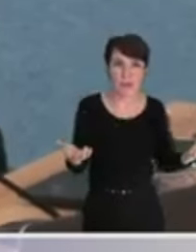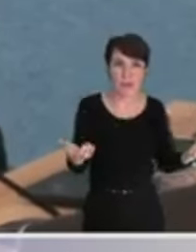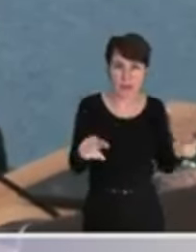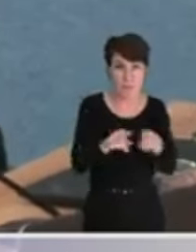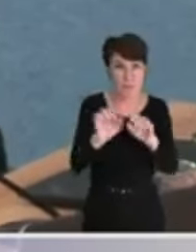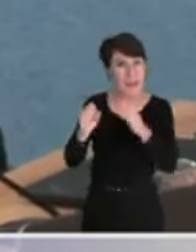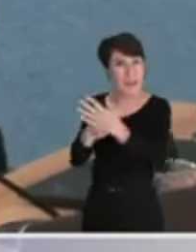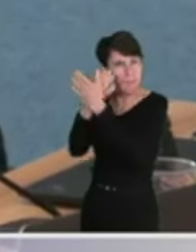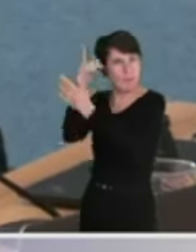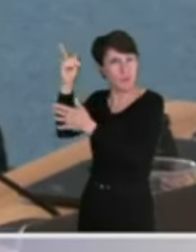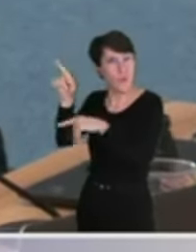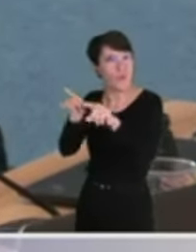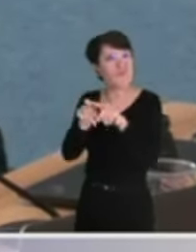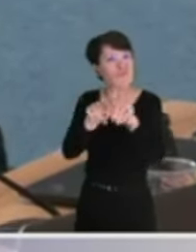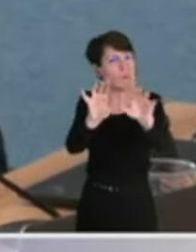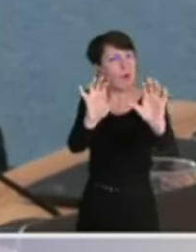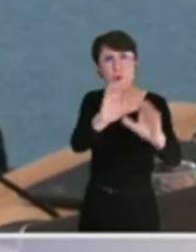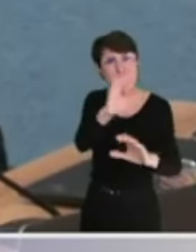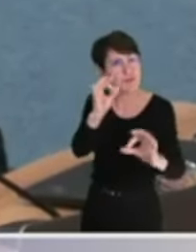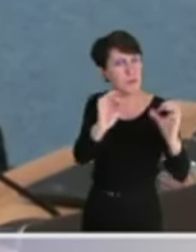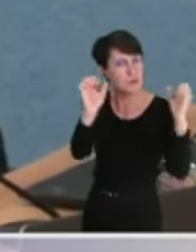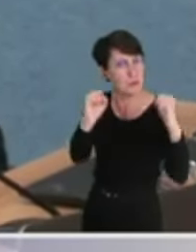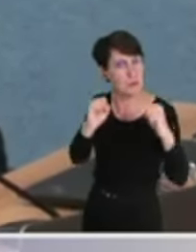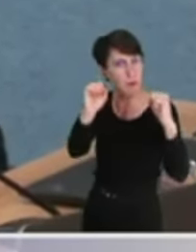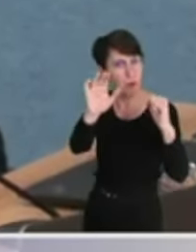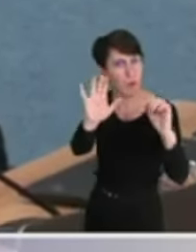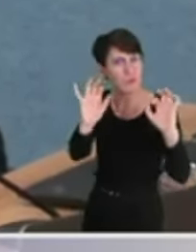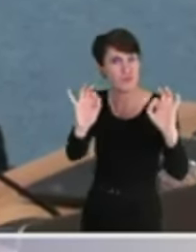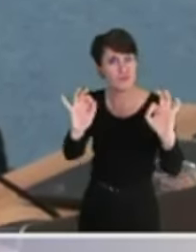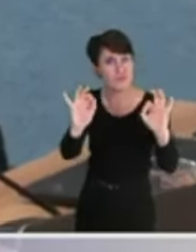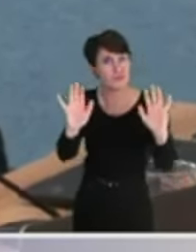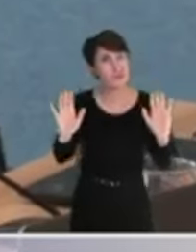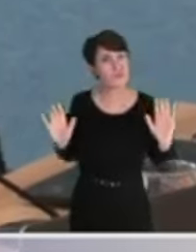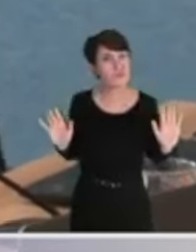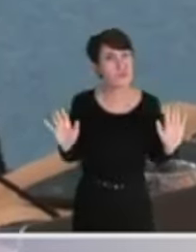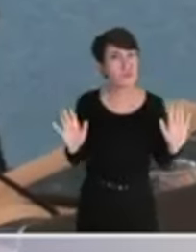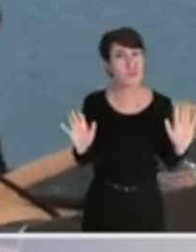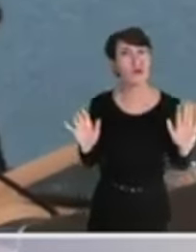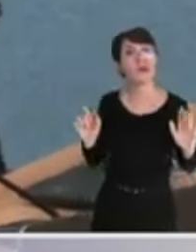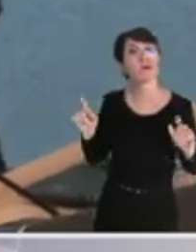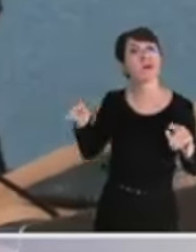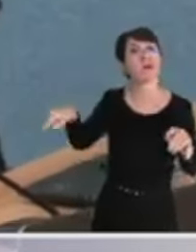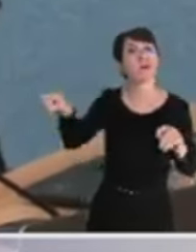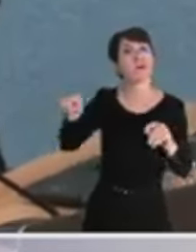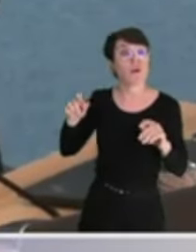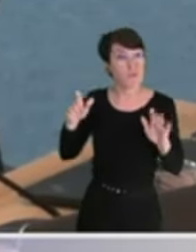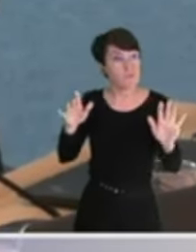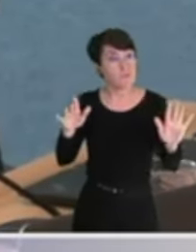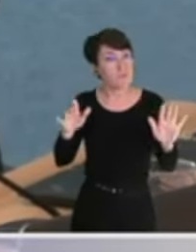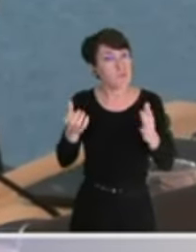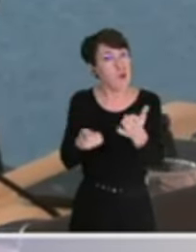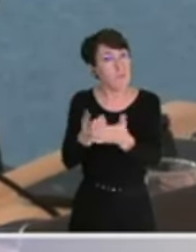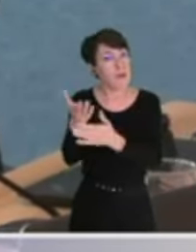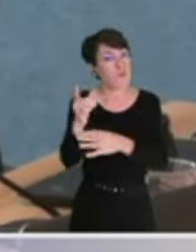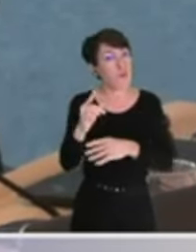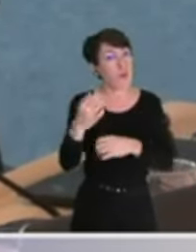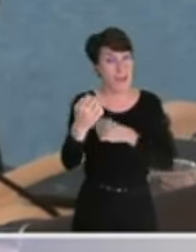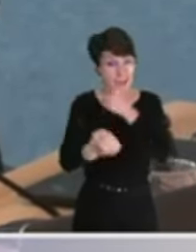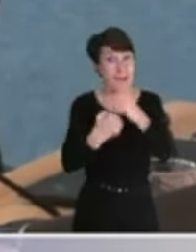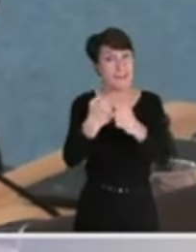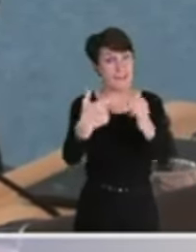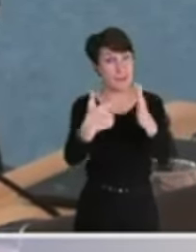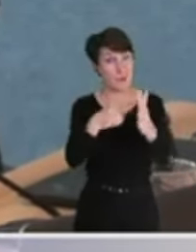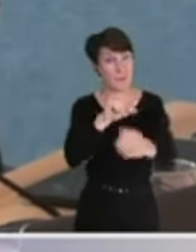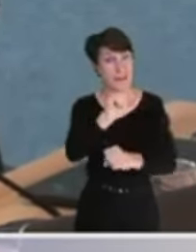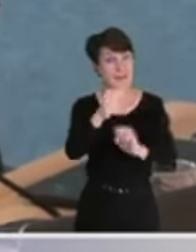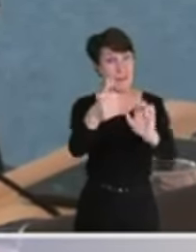métropole. Je suis entièrement d'accord sur ce point avec vous. Pour que les grenoblois le sachent, en 2026, il n'y a